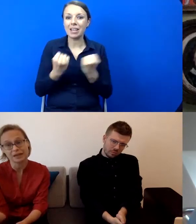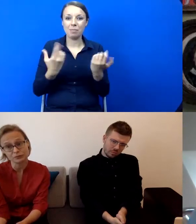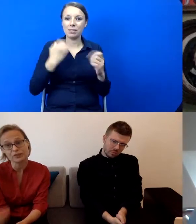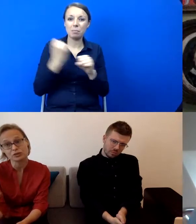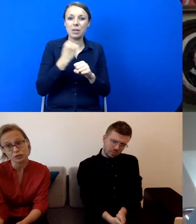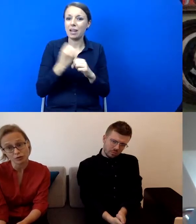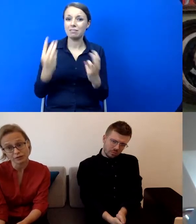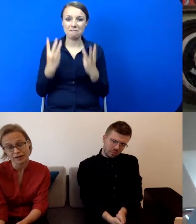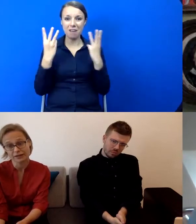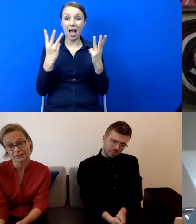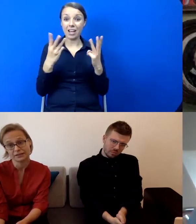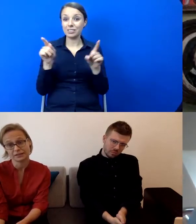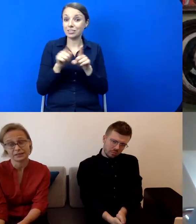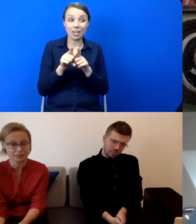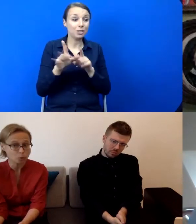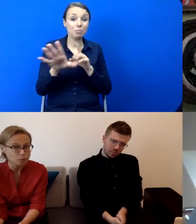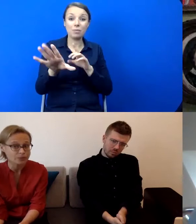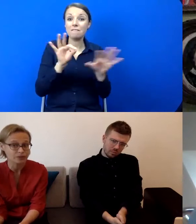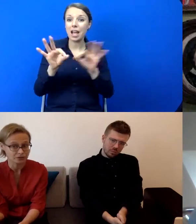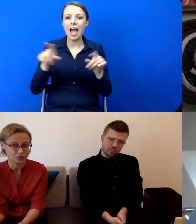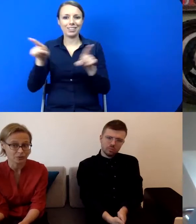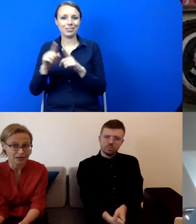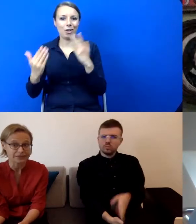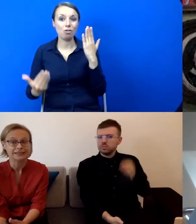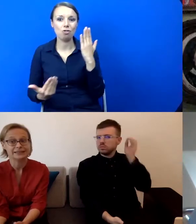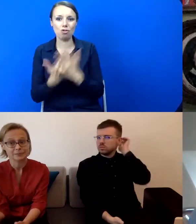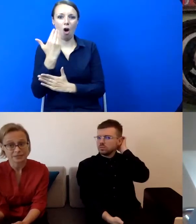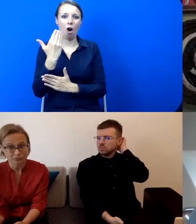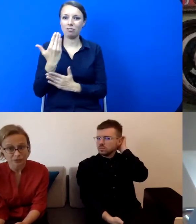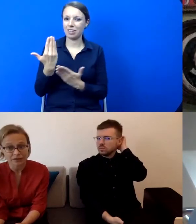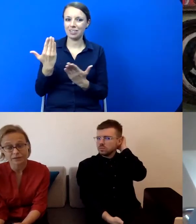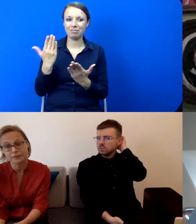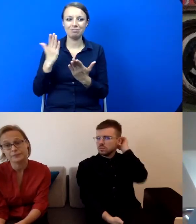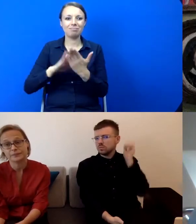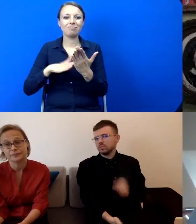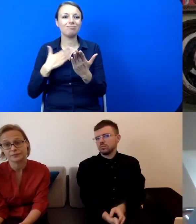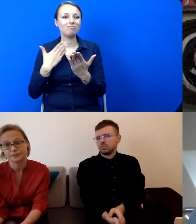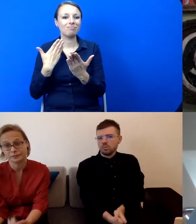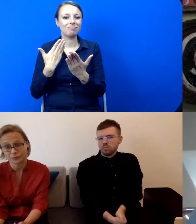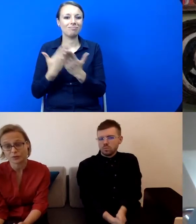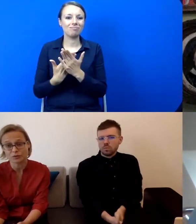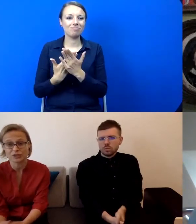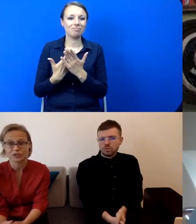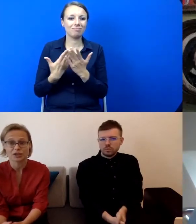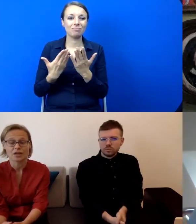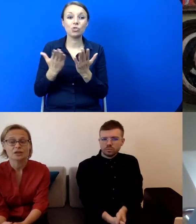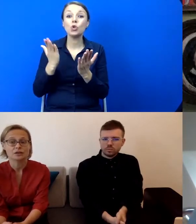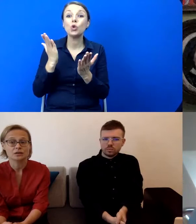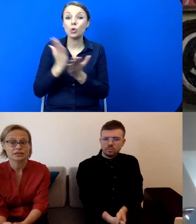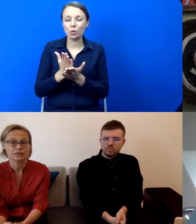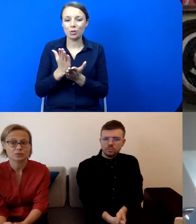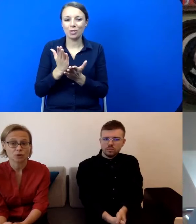jak również nowe takie zakupy od kilku lat, te prace, które wchodzą do naszej